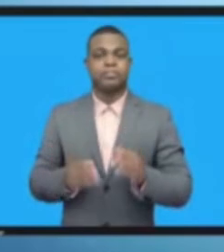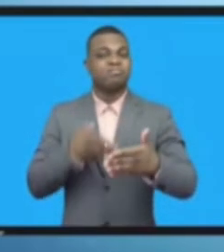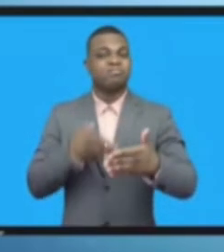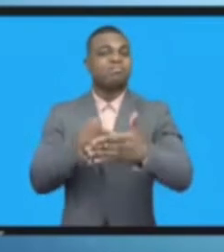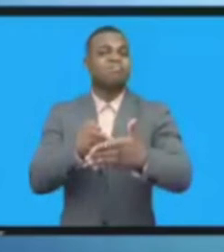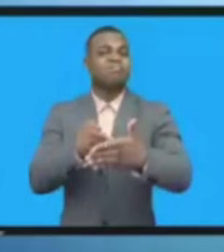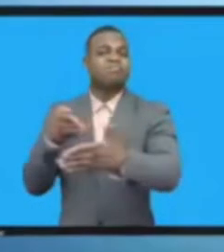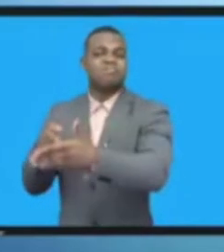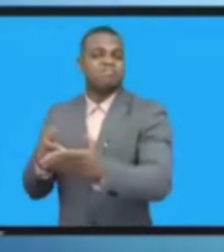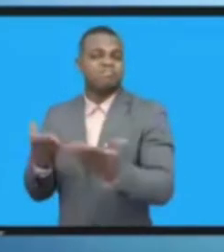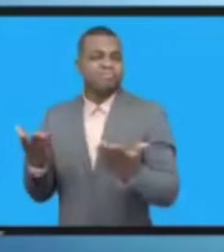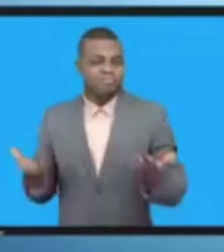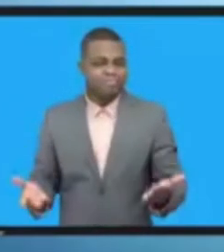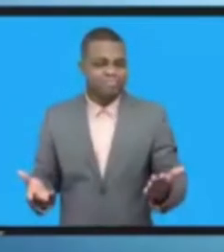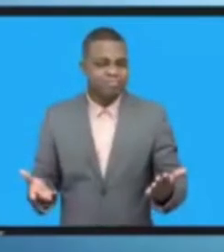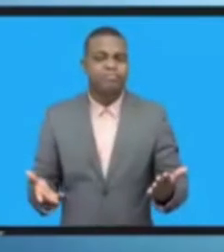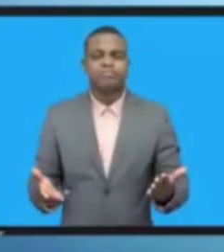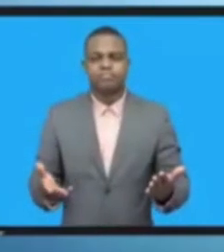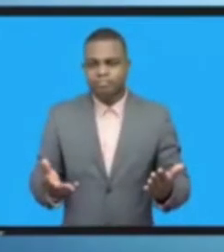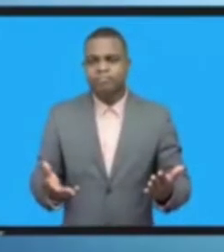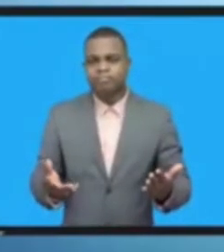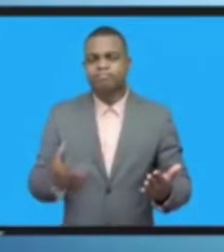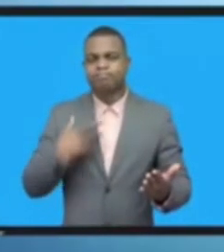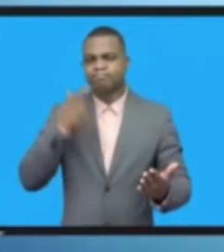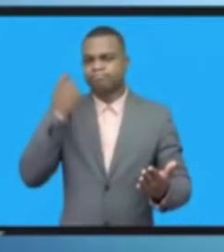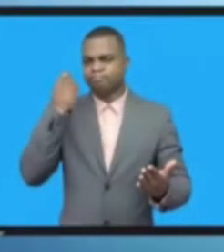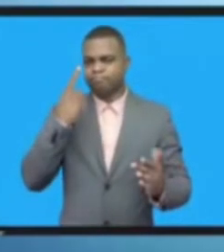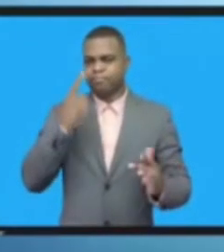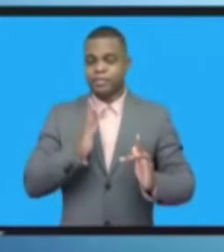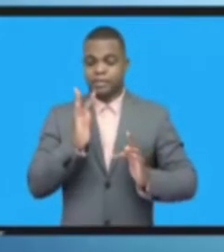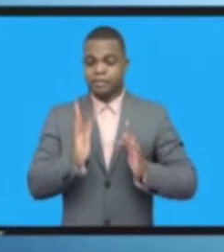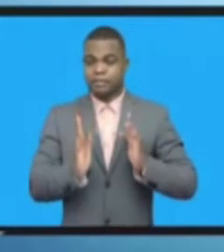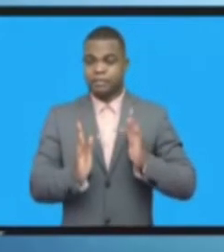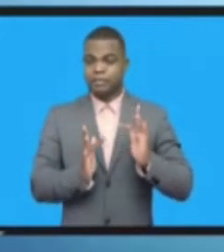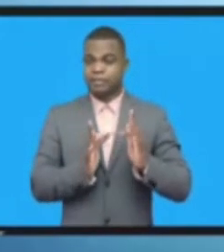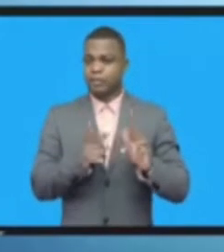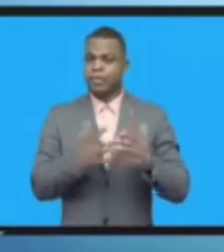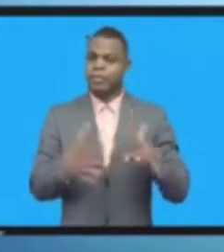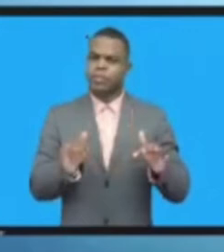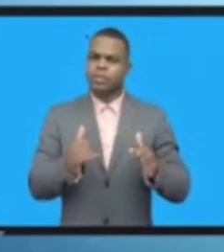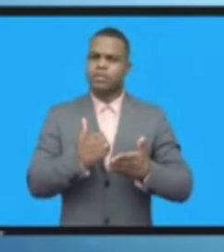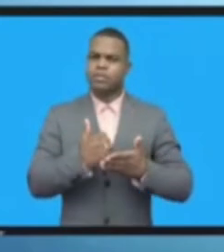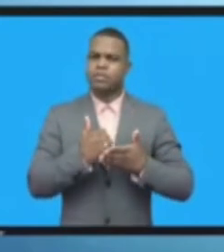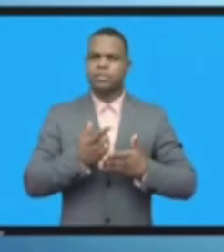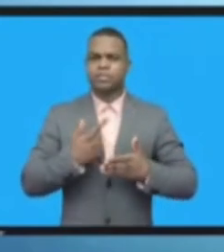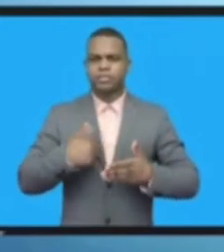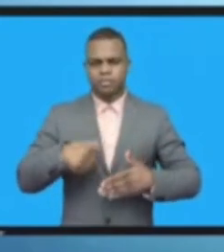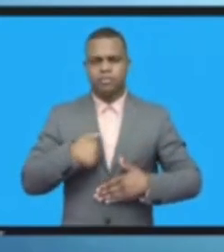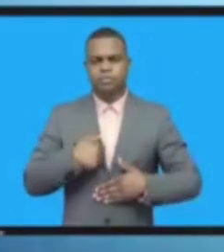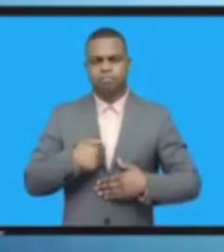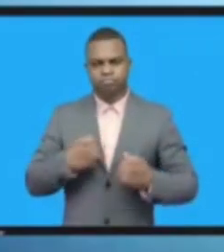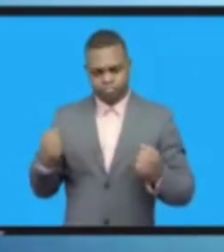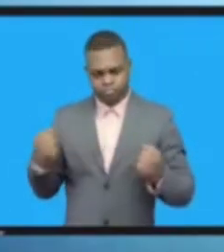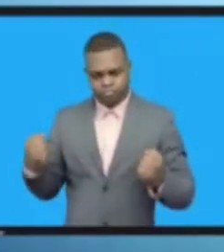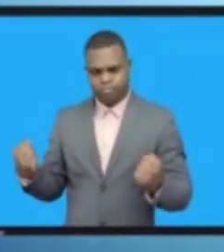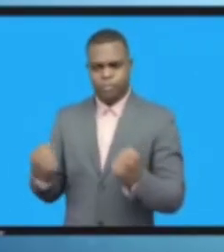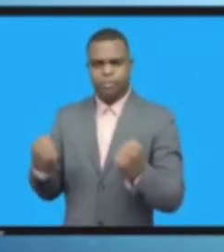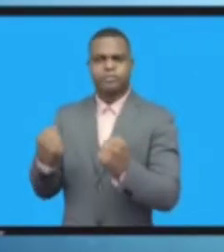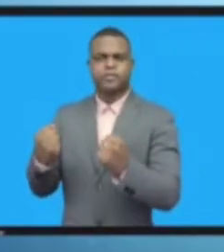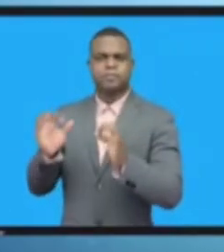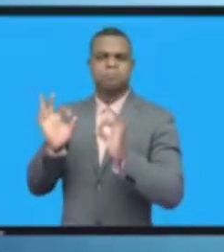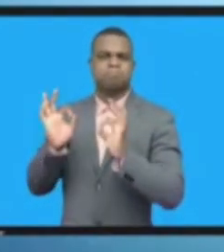المنافع المترتبة عن الإنترنت بما يعود بإحياء